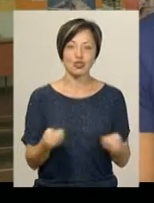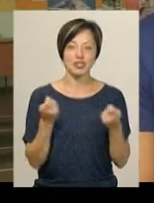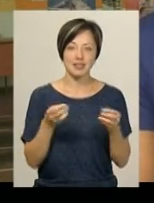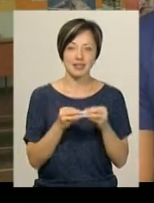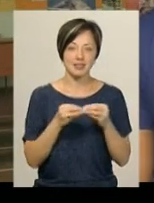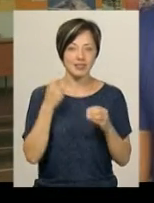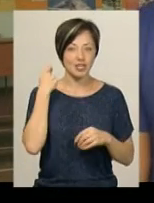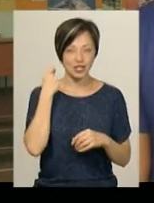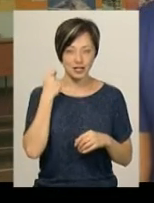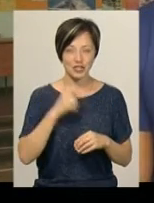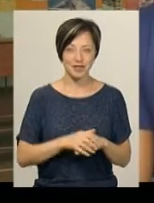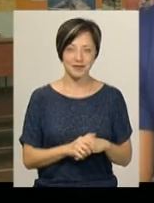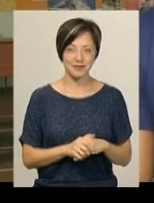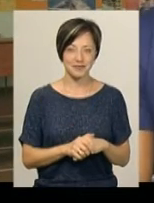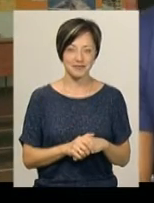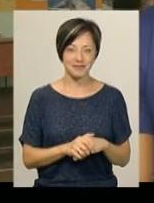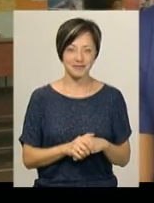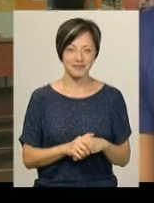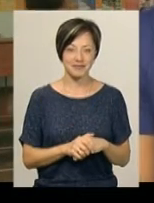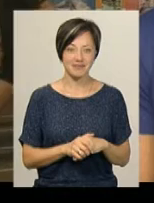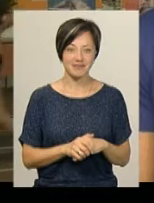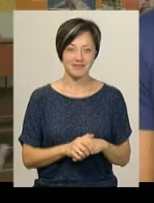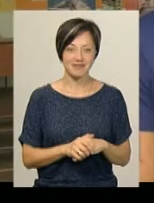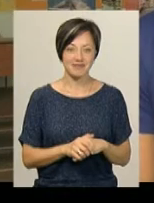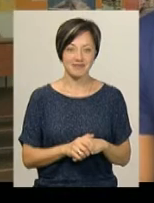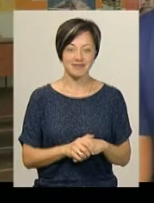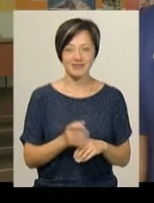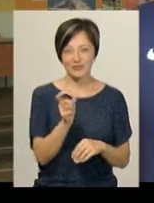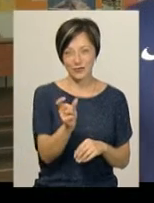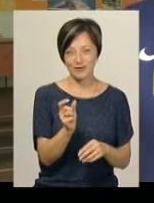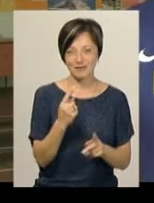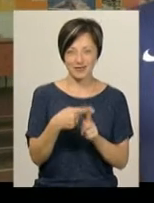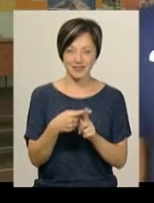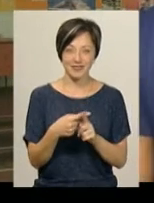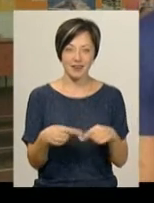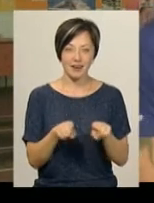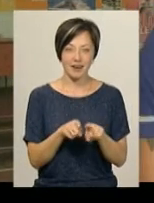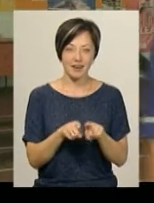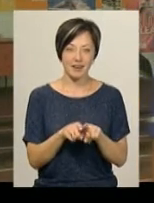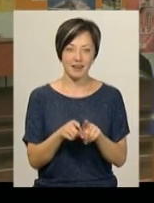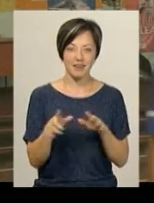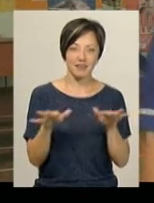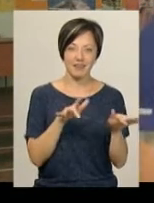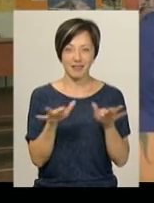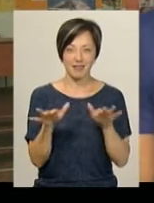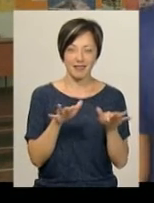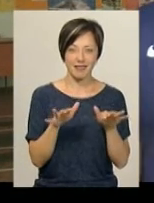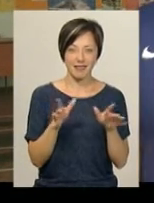10-річна, з хвостиком, така розкоординована,